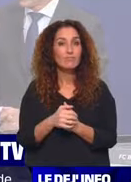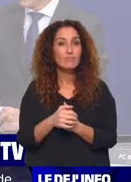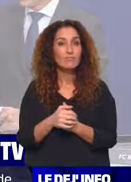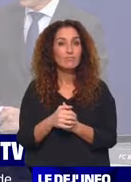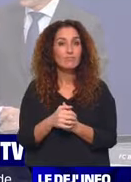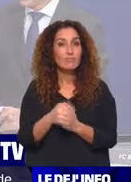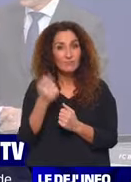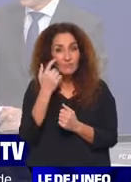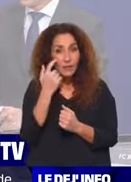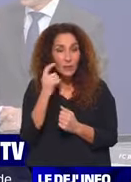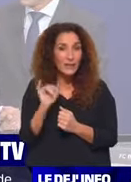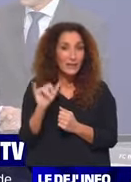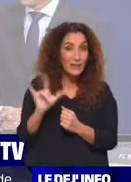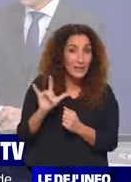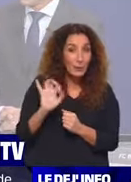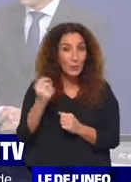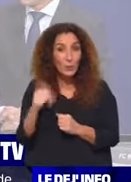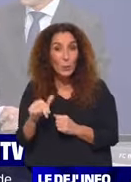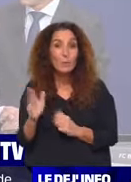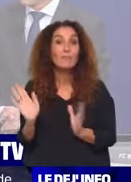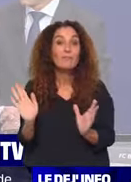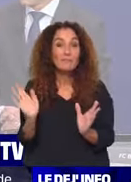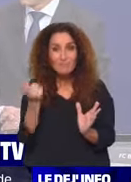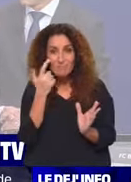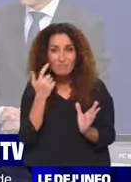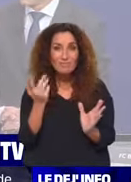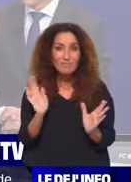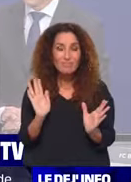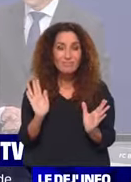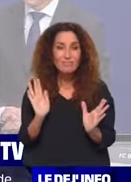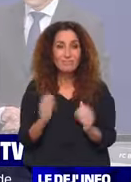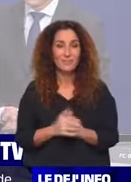si mal. Est-ce que ça va être Lille ou pas ? Réponse dans 3 secondes.